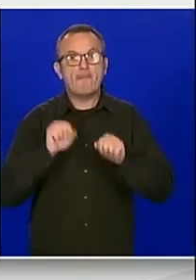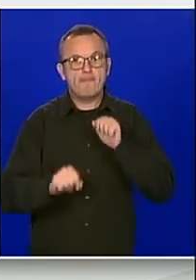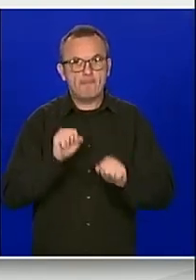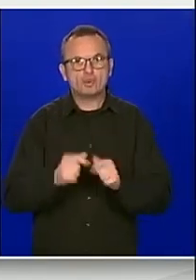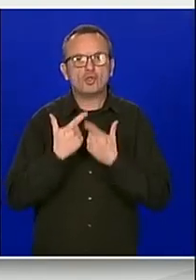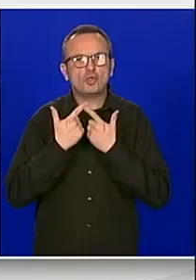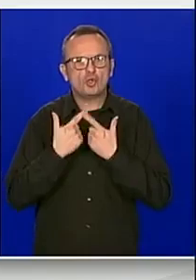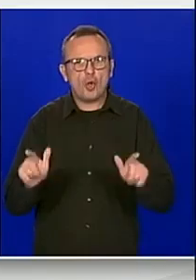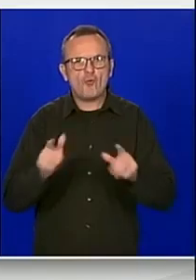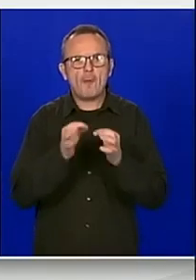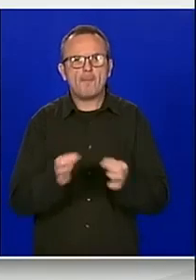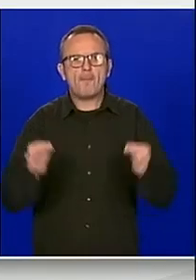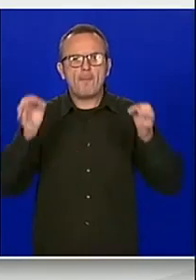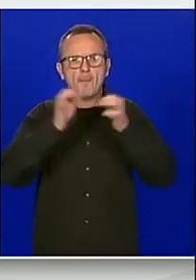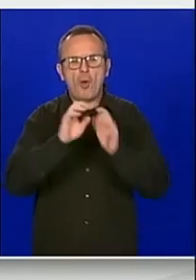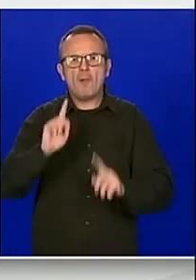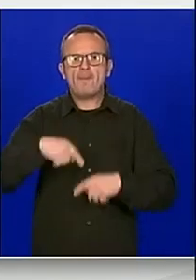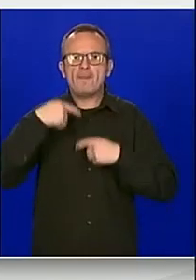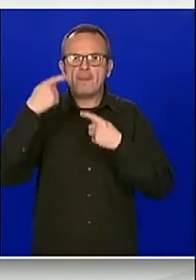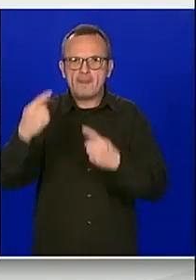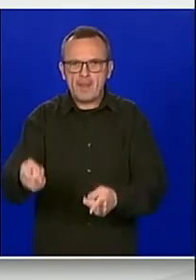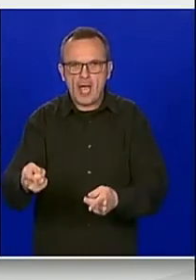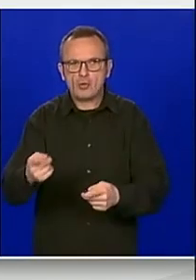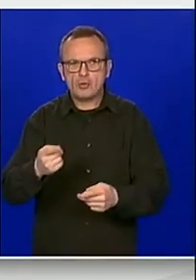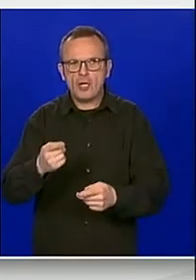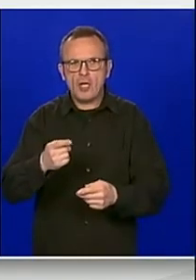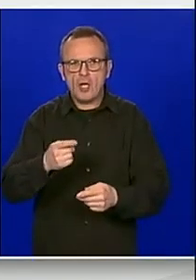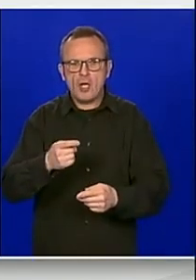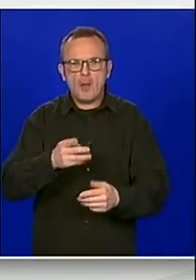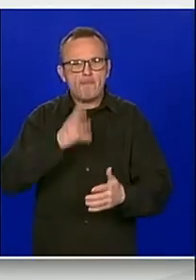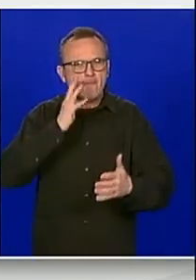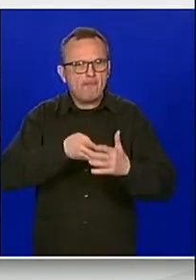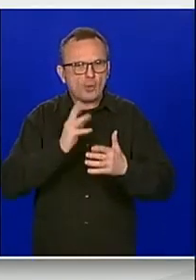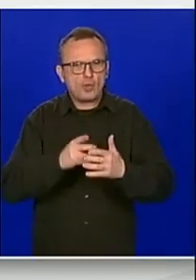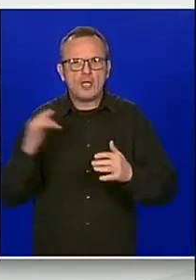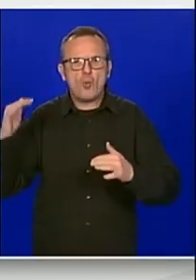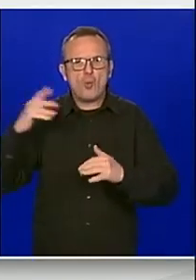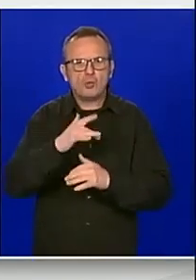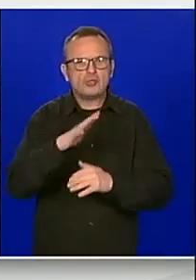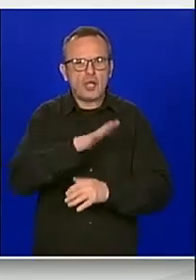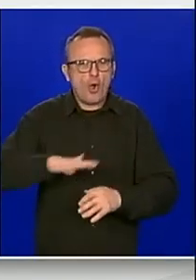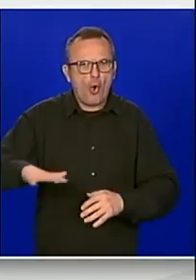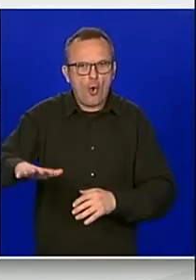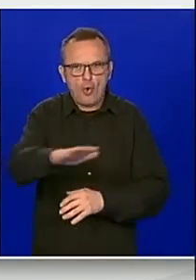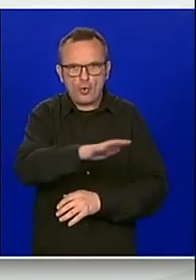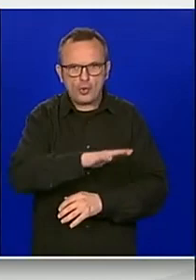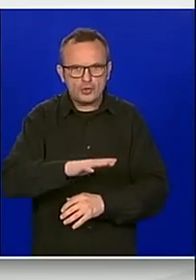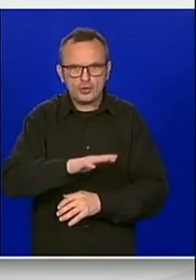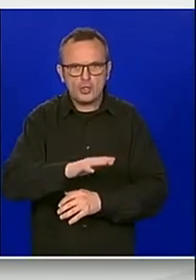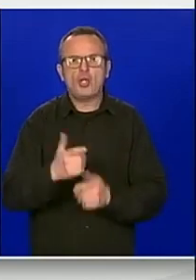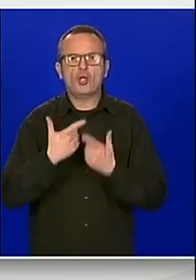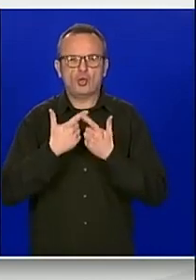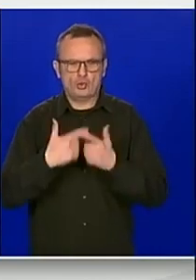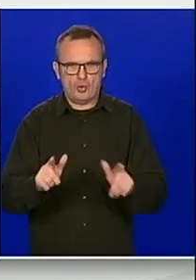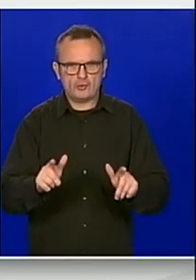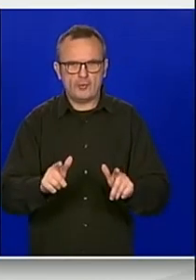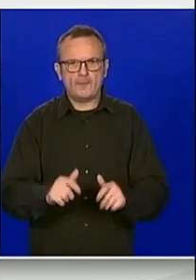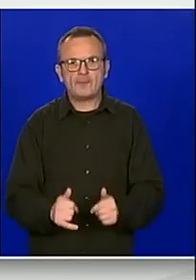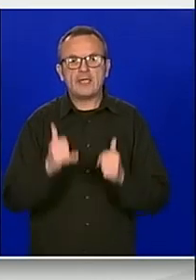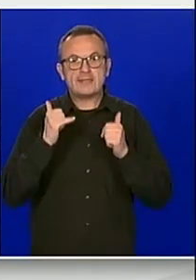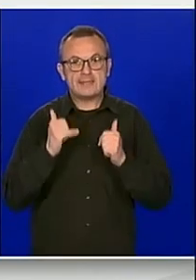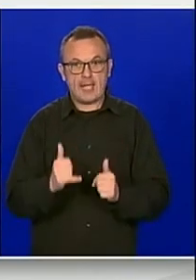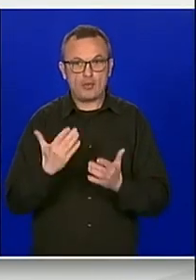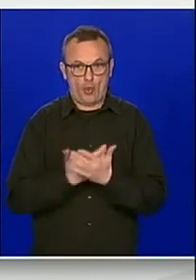projekata nakon izdavanja odluke o procjenu utjecaja na okoliš uključuje zainteresirana javnost. Predloženim zakonom jasnije se